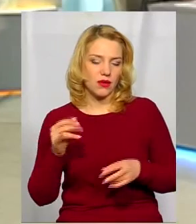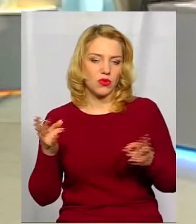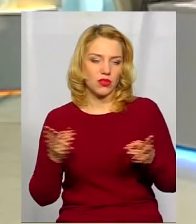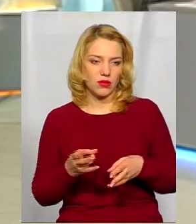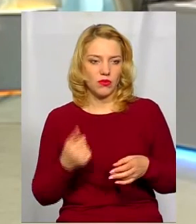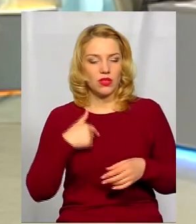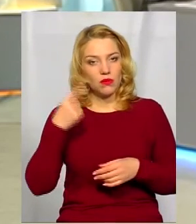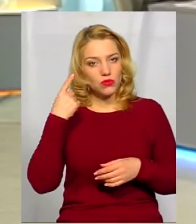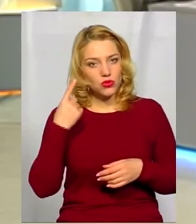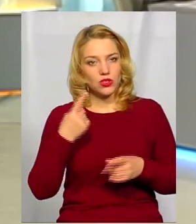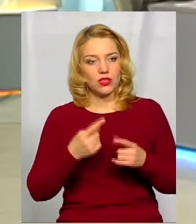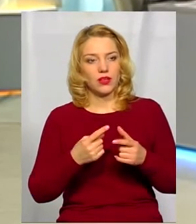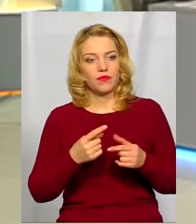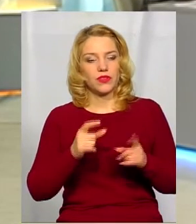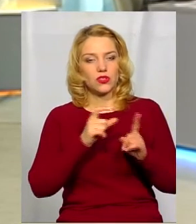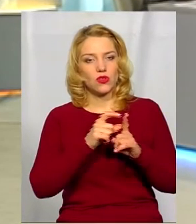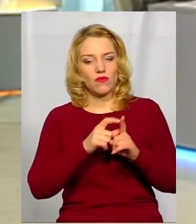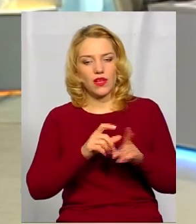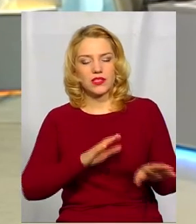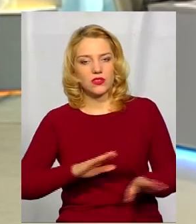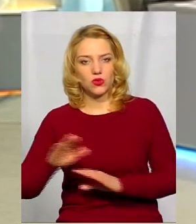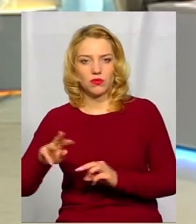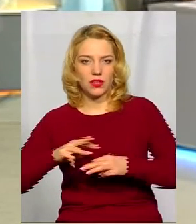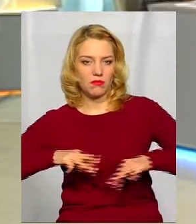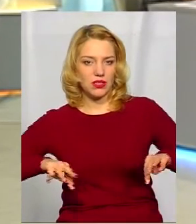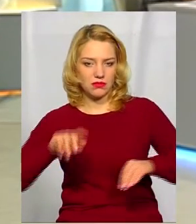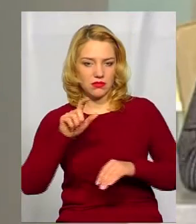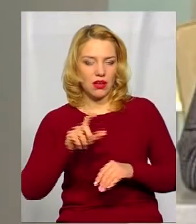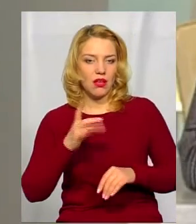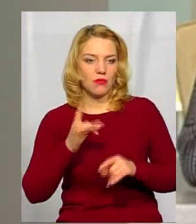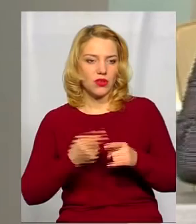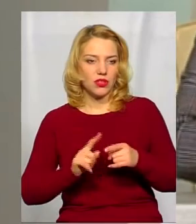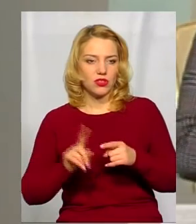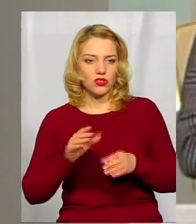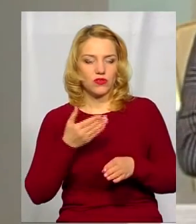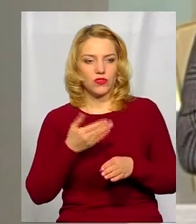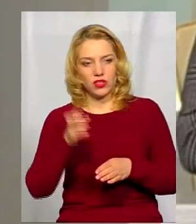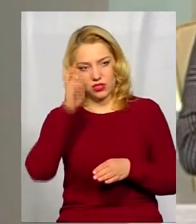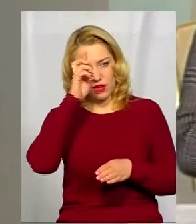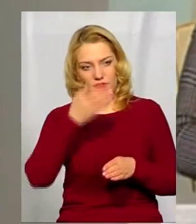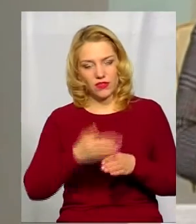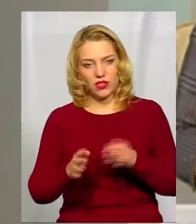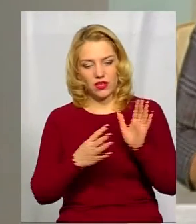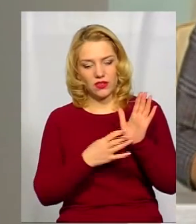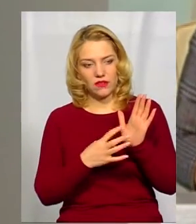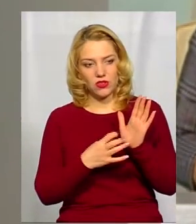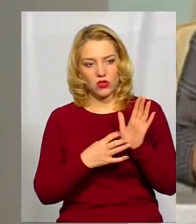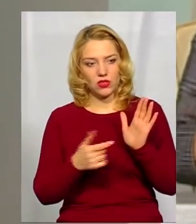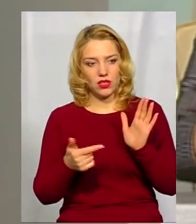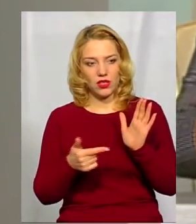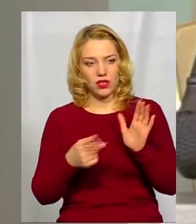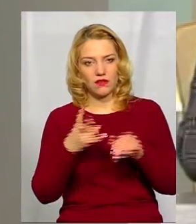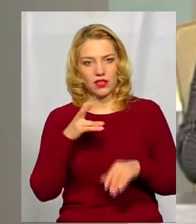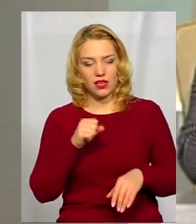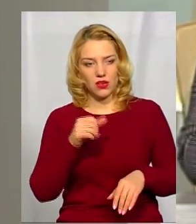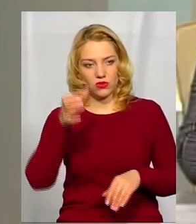Я почула слова пані заступниці міністра про те, що держава виділяє 900 гривень на